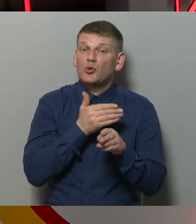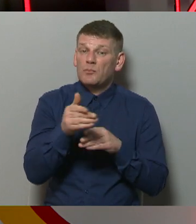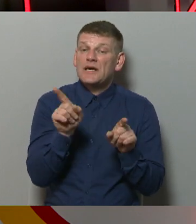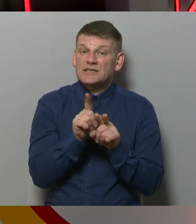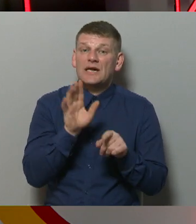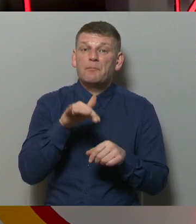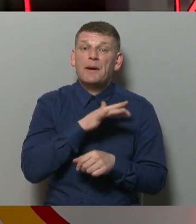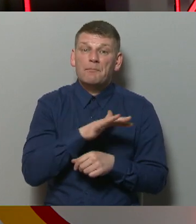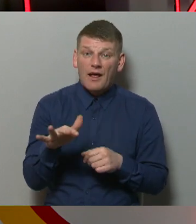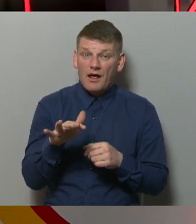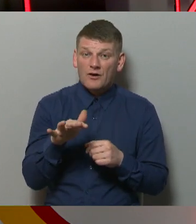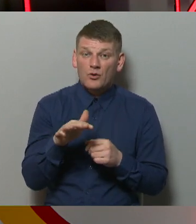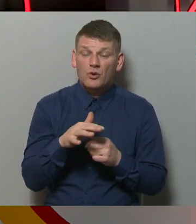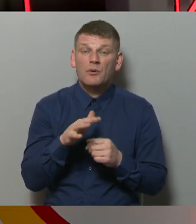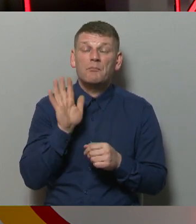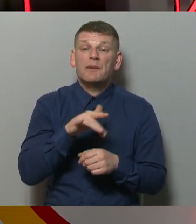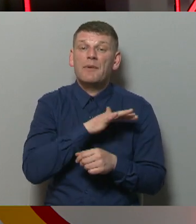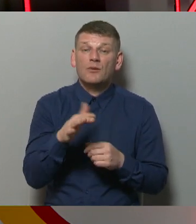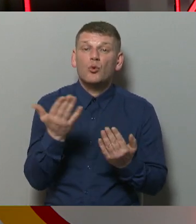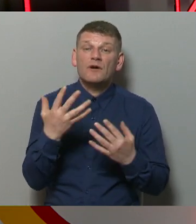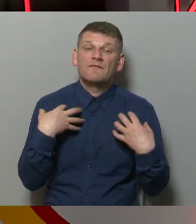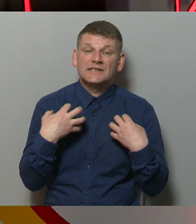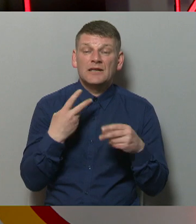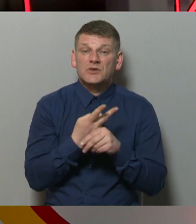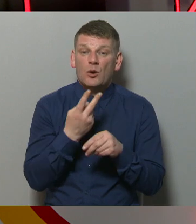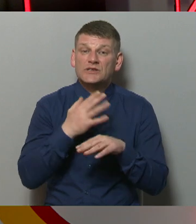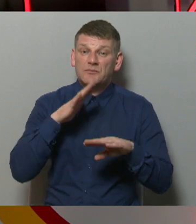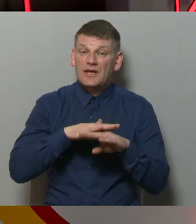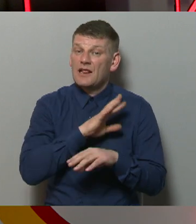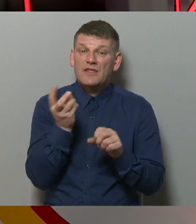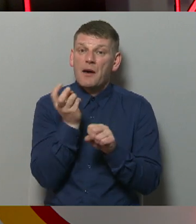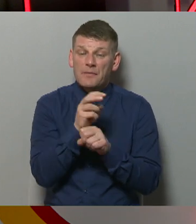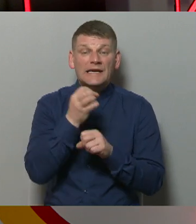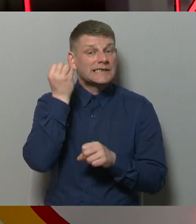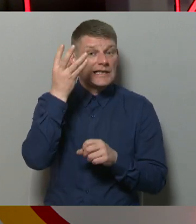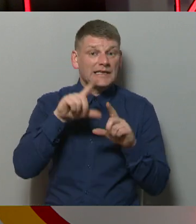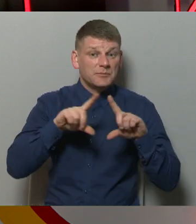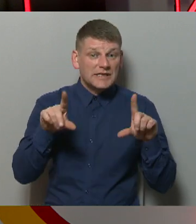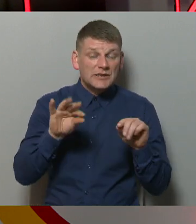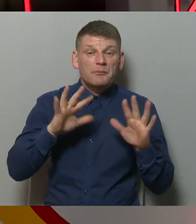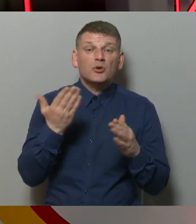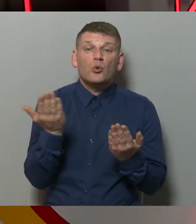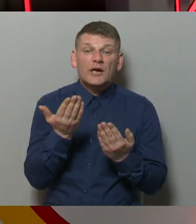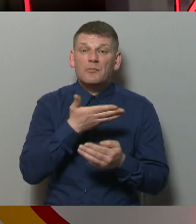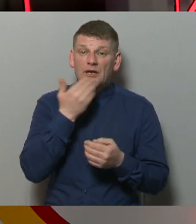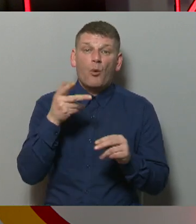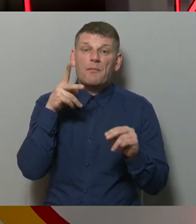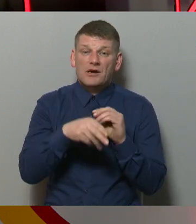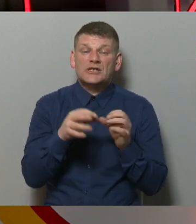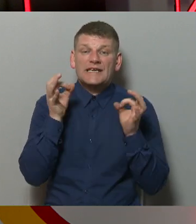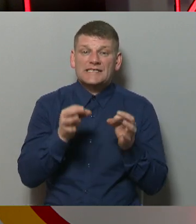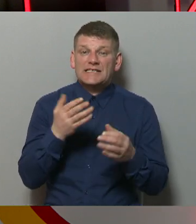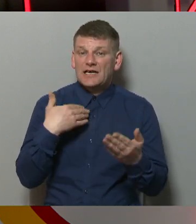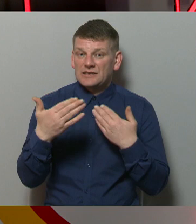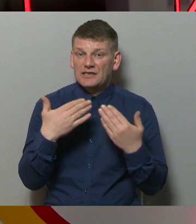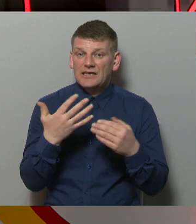bērnu, kuru, par bērniem, kuri veselības traucējuma dēļ neapmeklēja izglītības iestādi, bet kuriem nav pārtrauktas tiesiskās